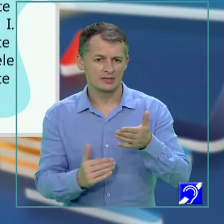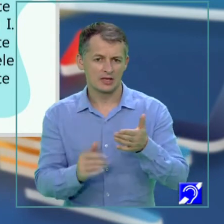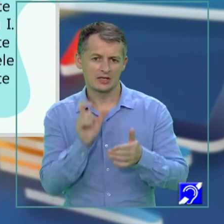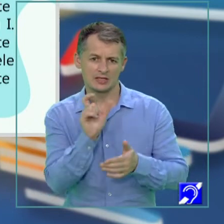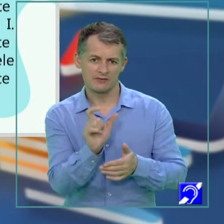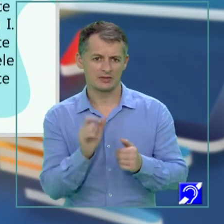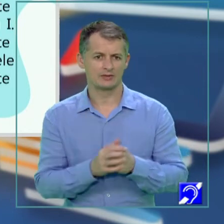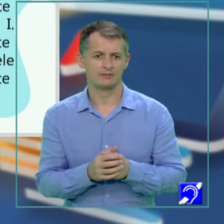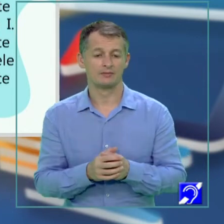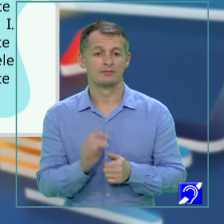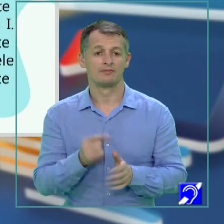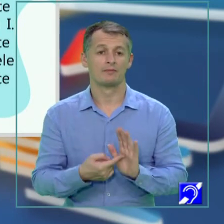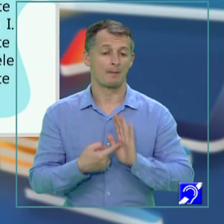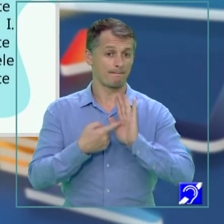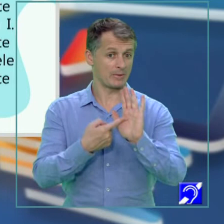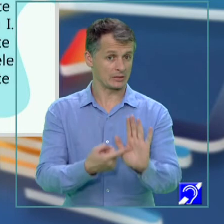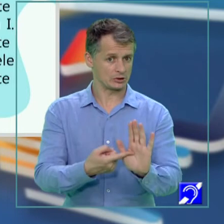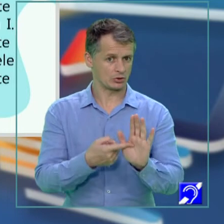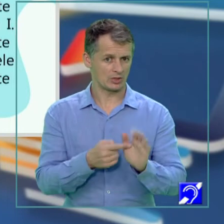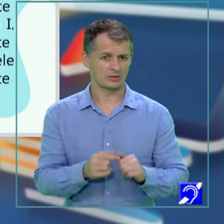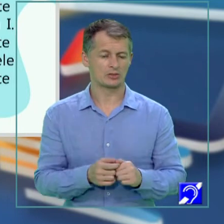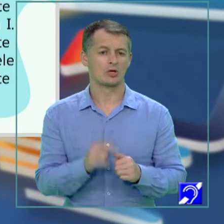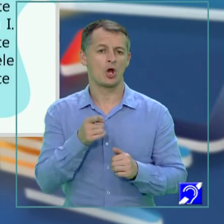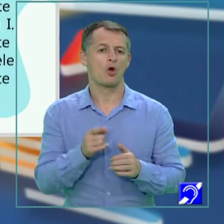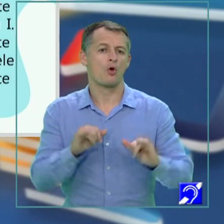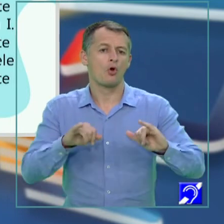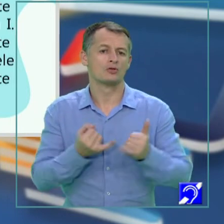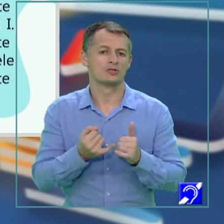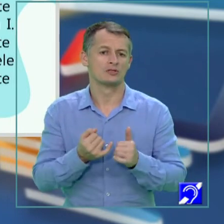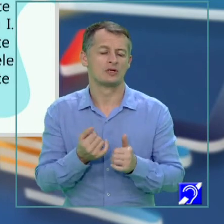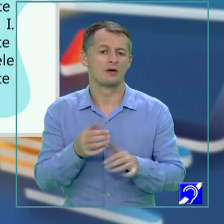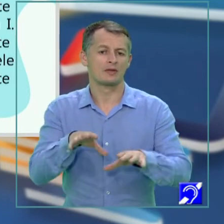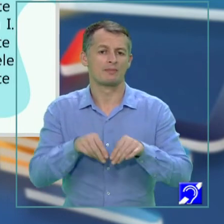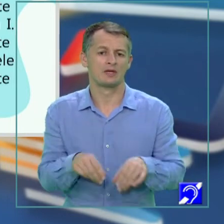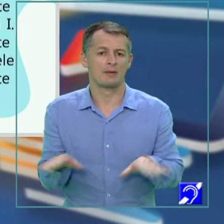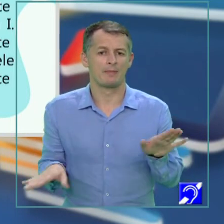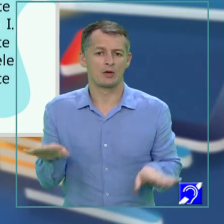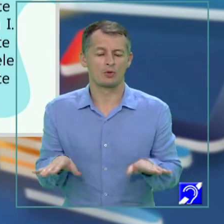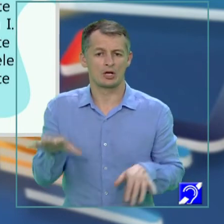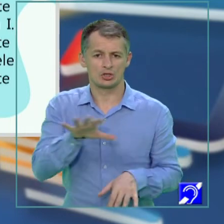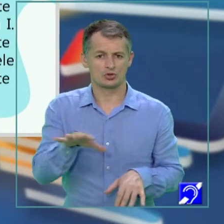menționează o consecință a adaptării pinguinilor la mediu așa cum reese din textul dat,